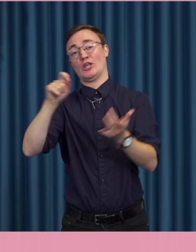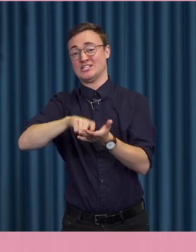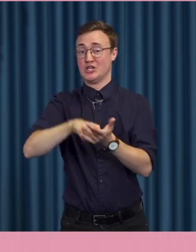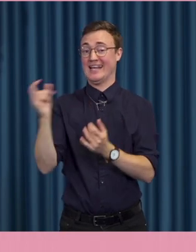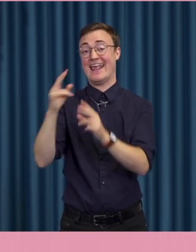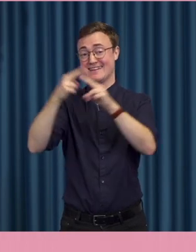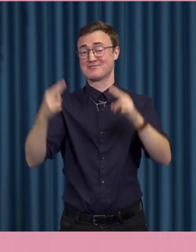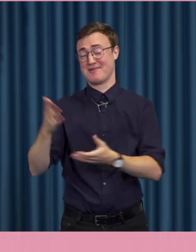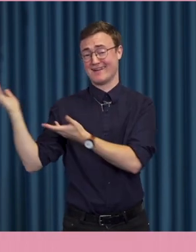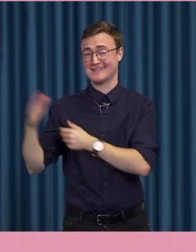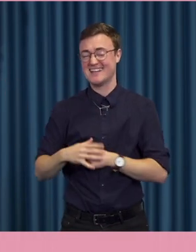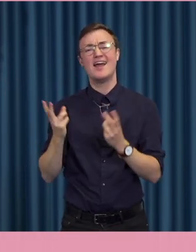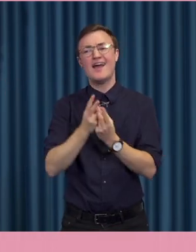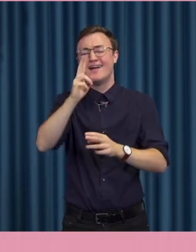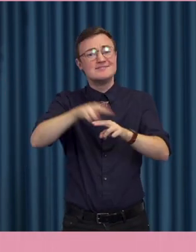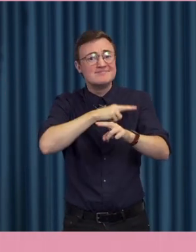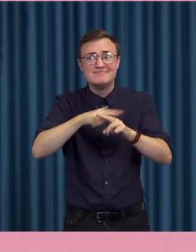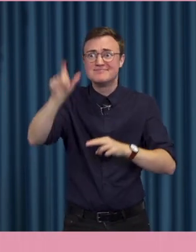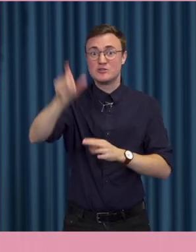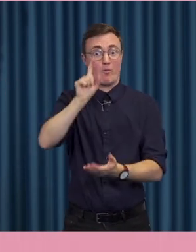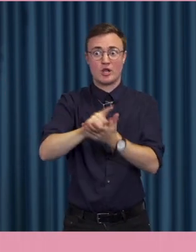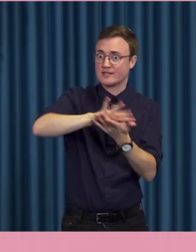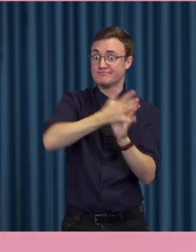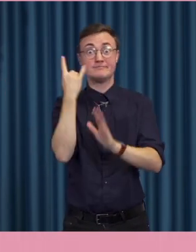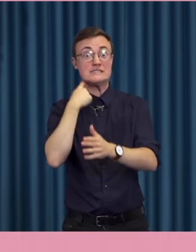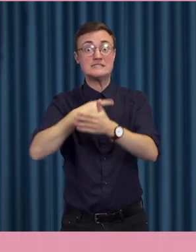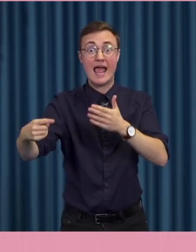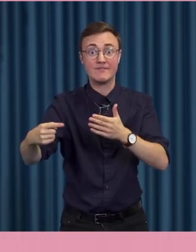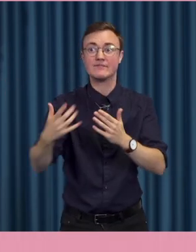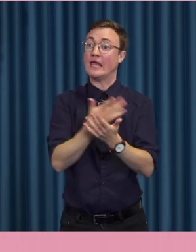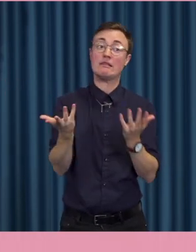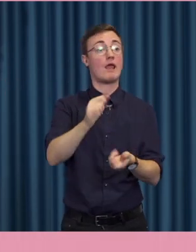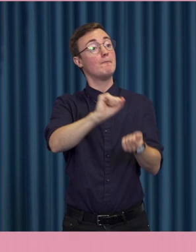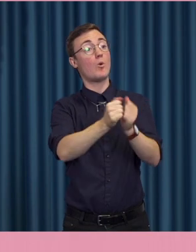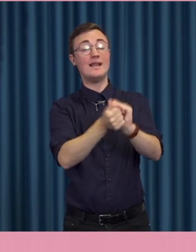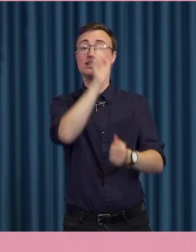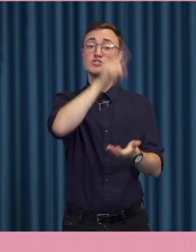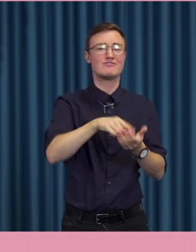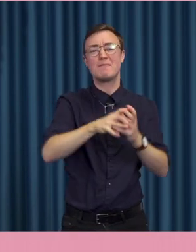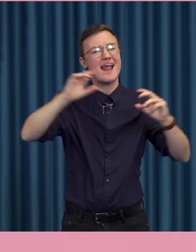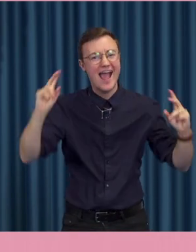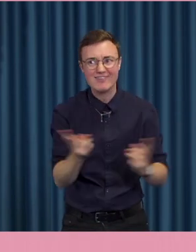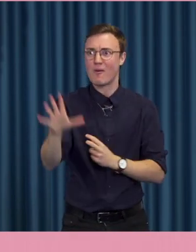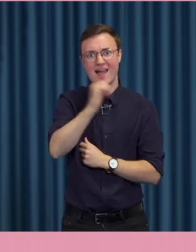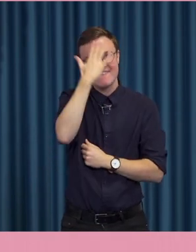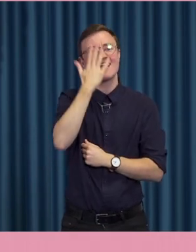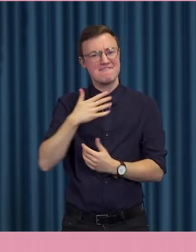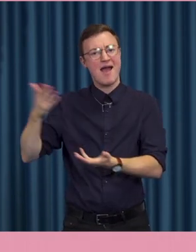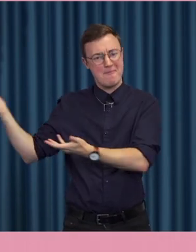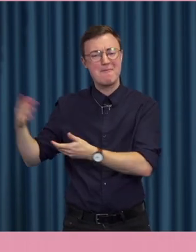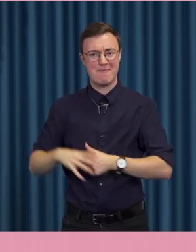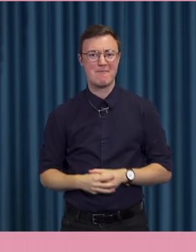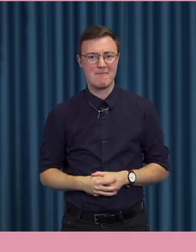okänd person som blir plötsligt väldigt känd. Inte i något politiskt syfte men ändå. Och ur ett